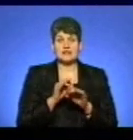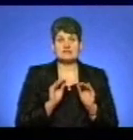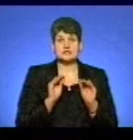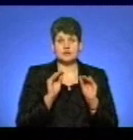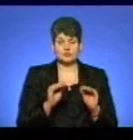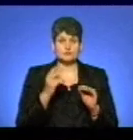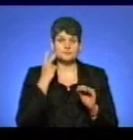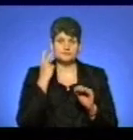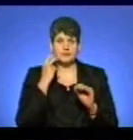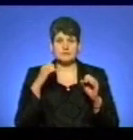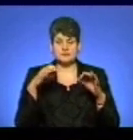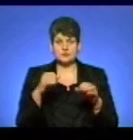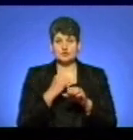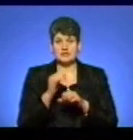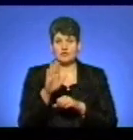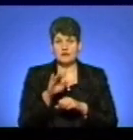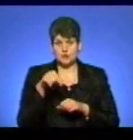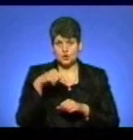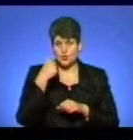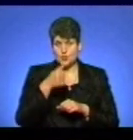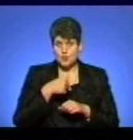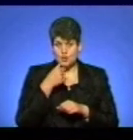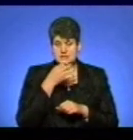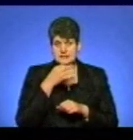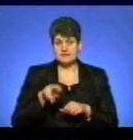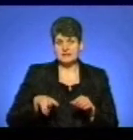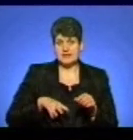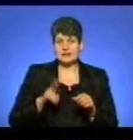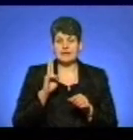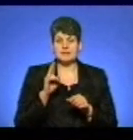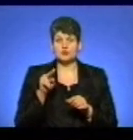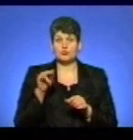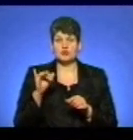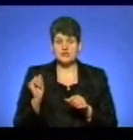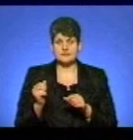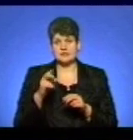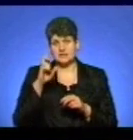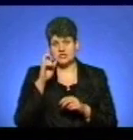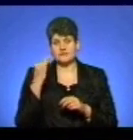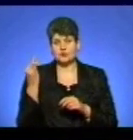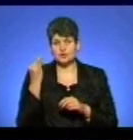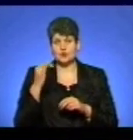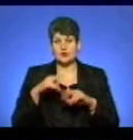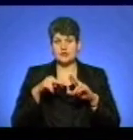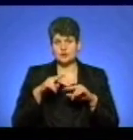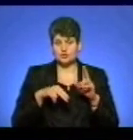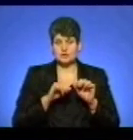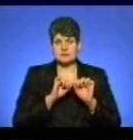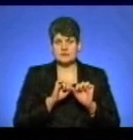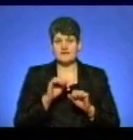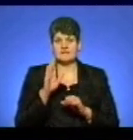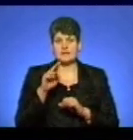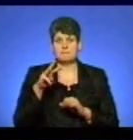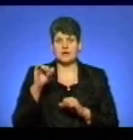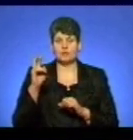стаціонарної підсвітки розробили у вересні цього року, повідомив директор Кременецько-Пачаєвського державного історико-архітектурного заповідника Вадим Микулич.